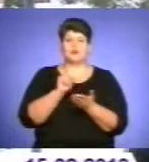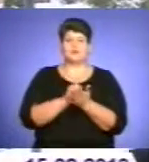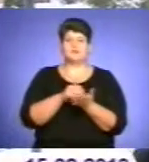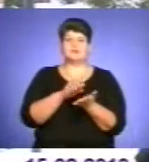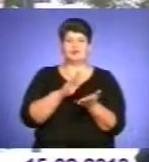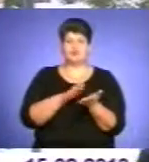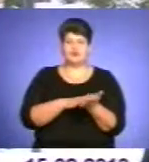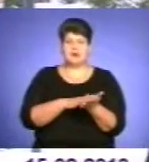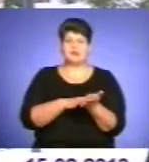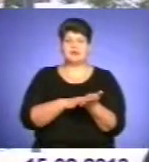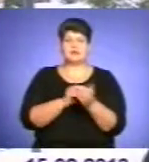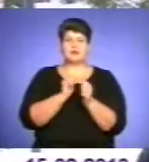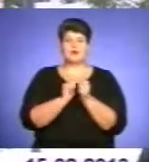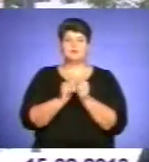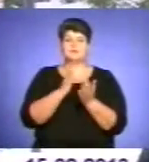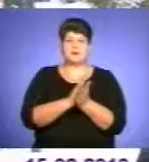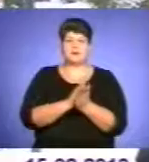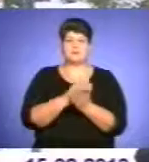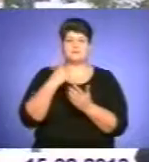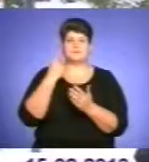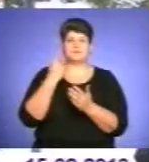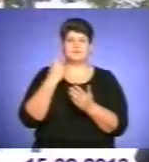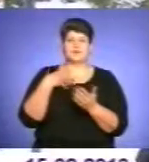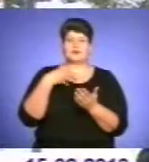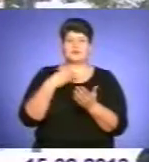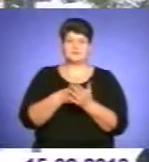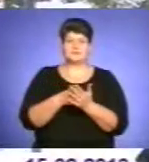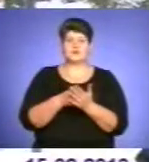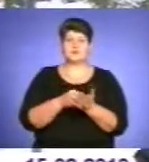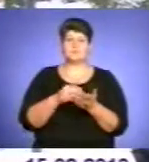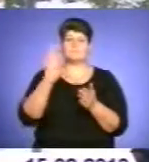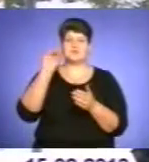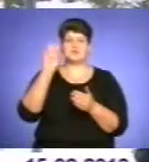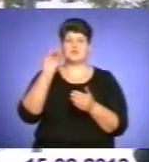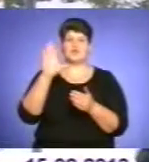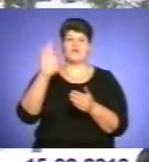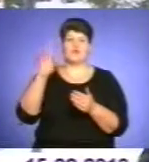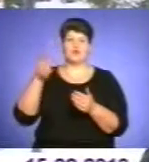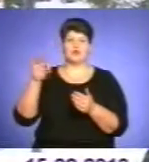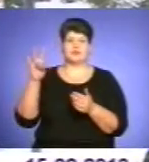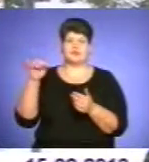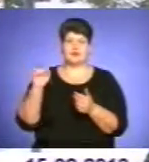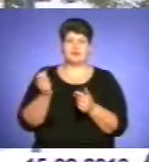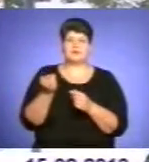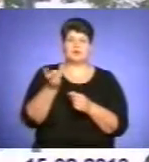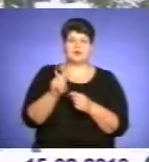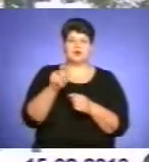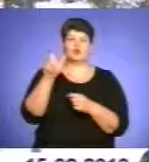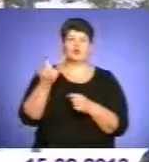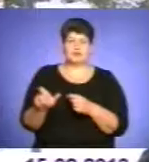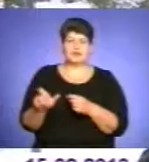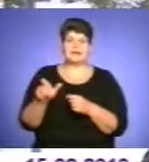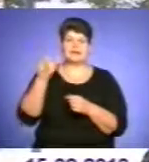Кожен має таке посвідчення волонтера, можна сказати, з яким, підходячи до людини, людина знає,